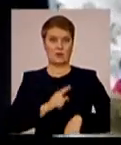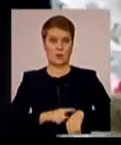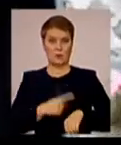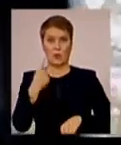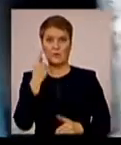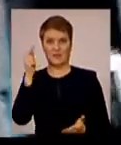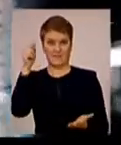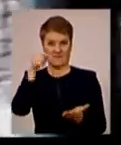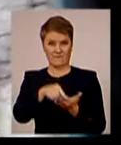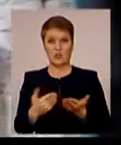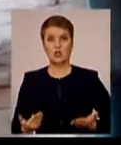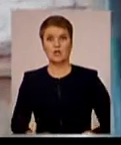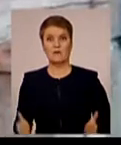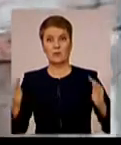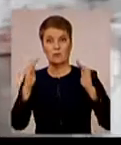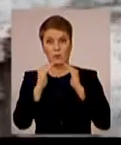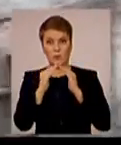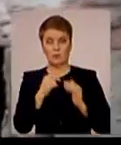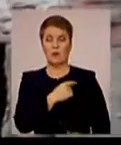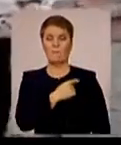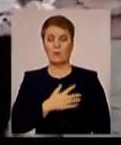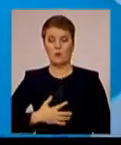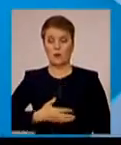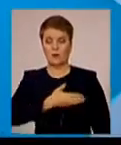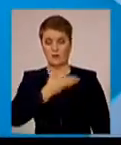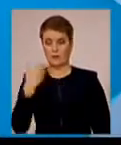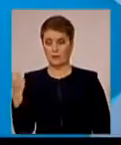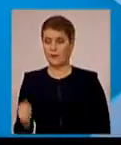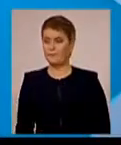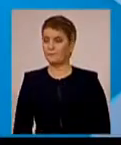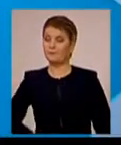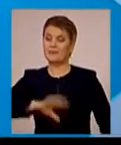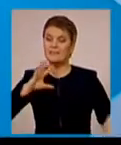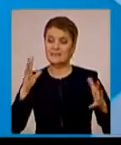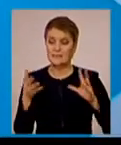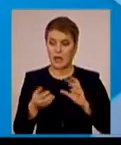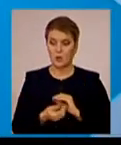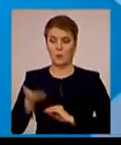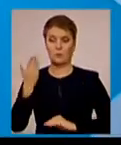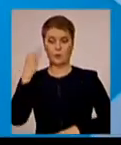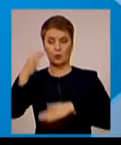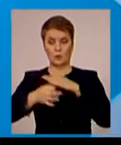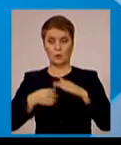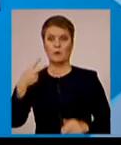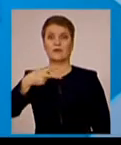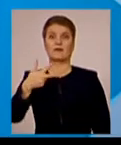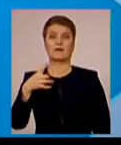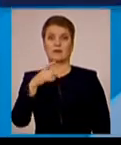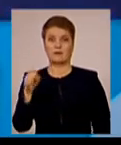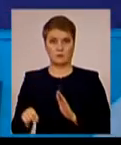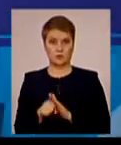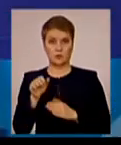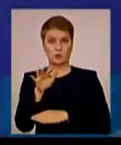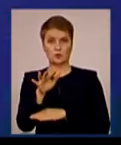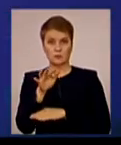снарядів влучив житловий будинок. Поранених немає. Загалом за минулу добу бойовики 23 рази стріляли